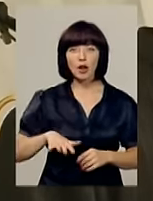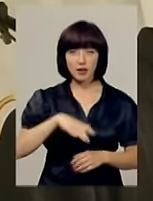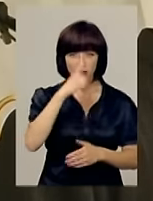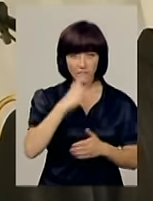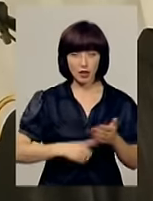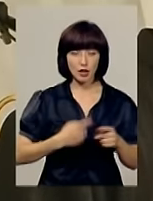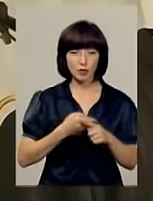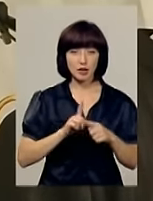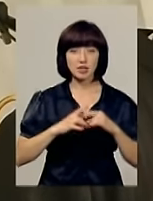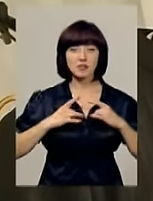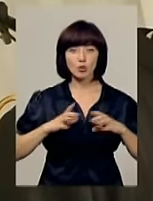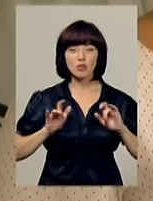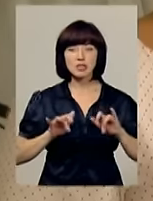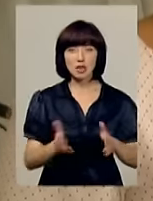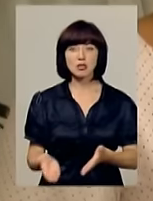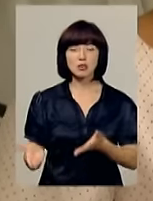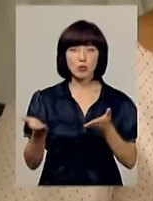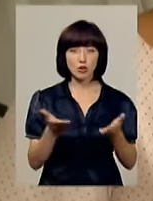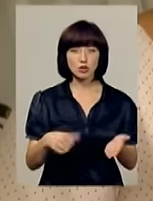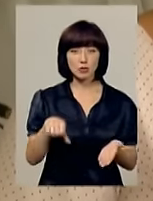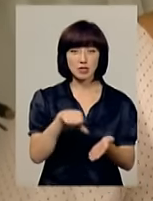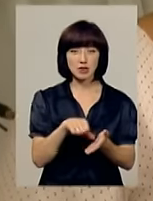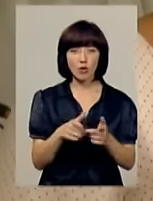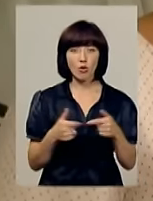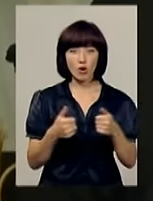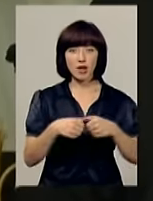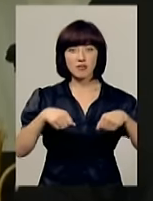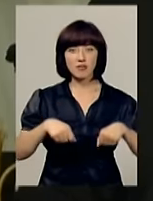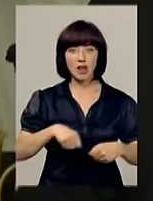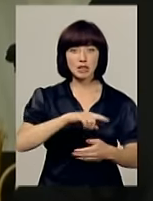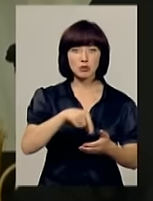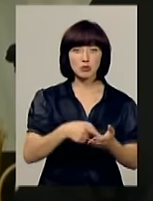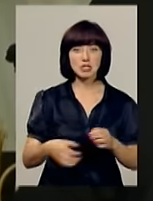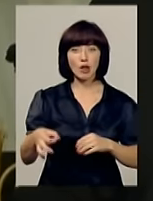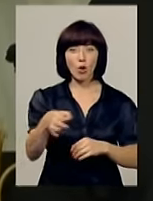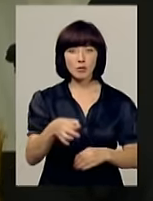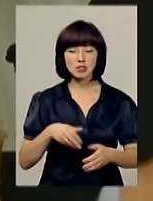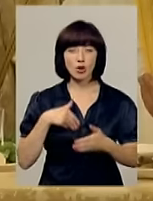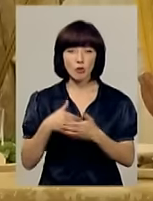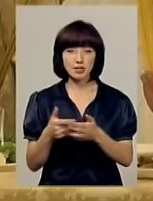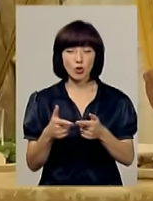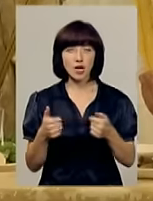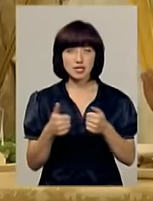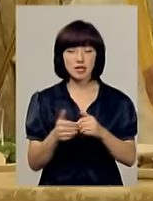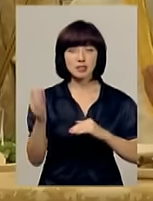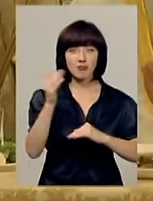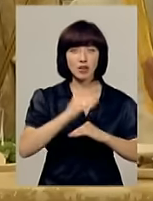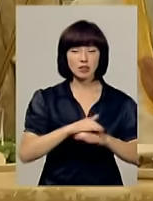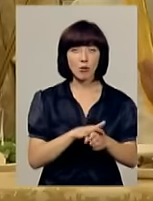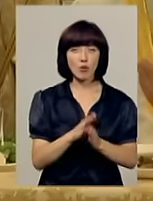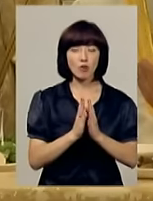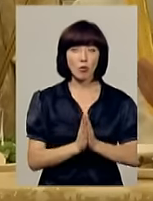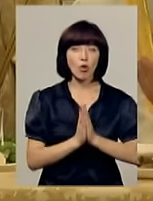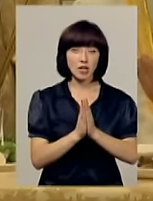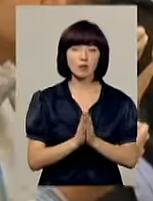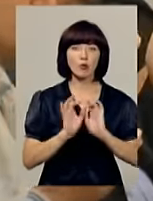На святковий захід були запрошені представники органів влади міста, області та громадських організацій. Вечір був наповнений молитвами,